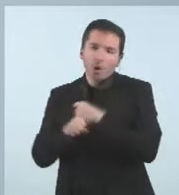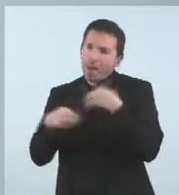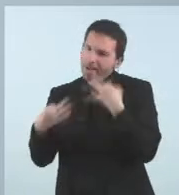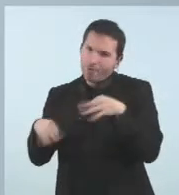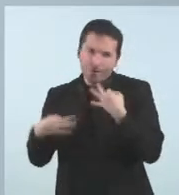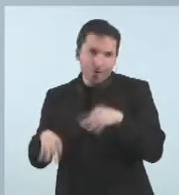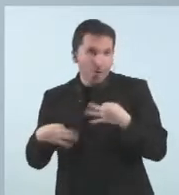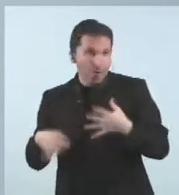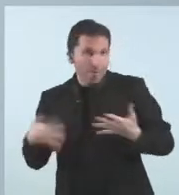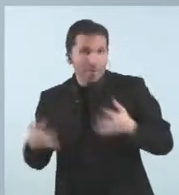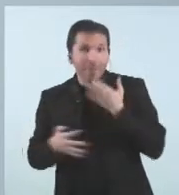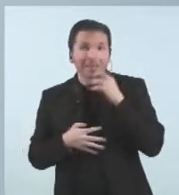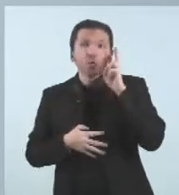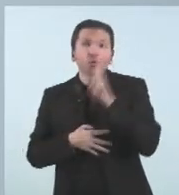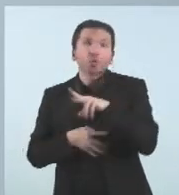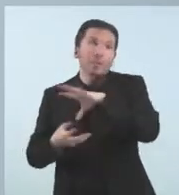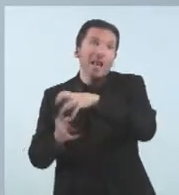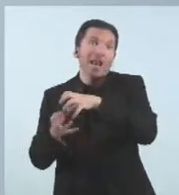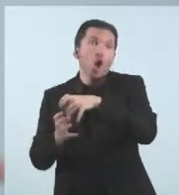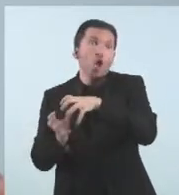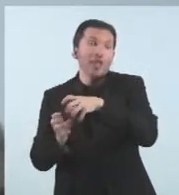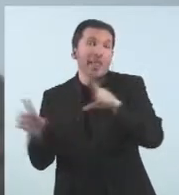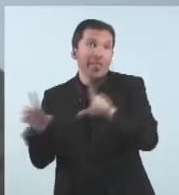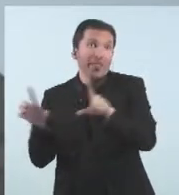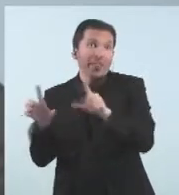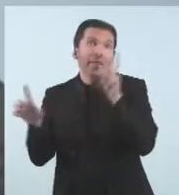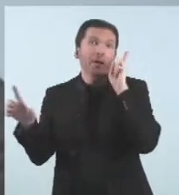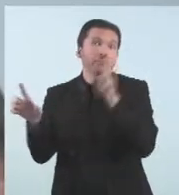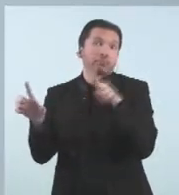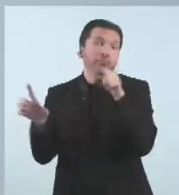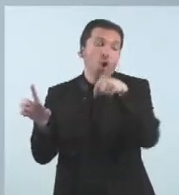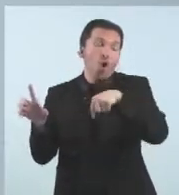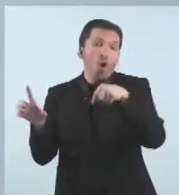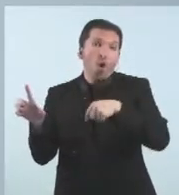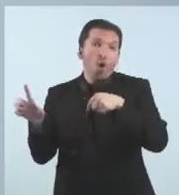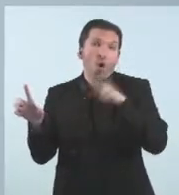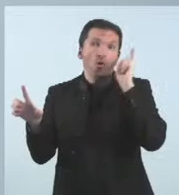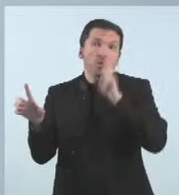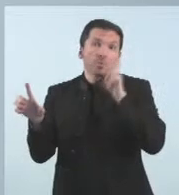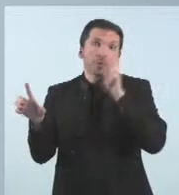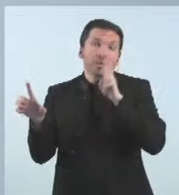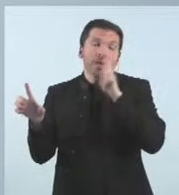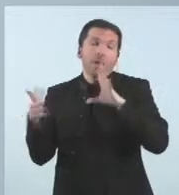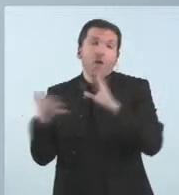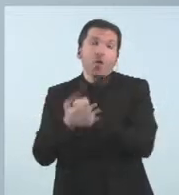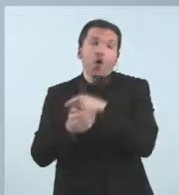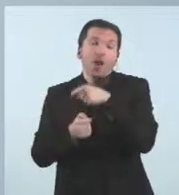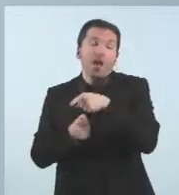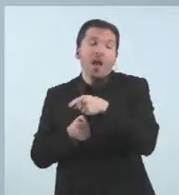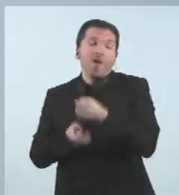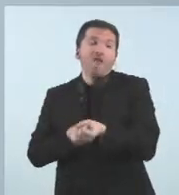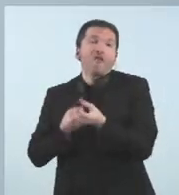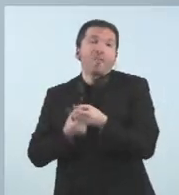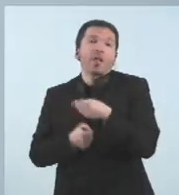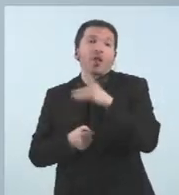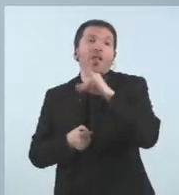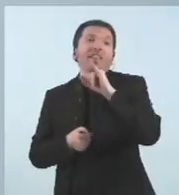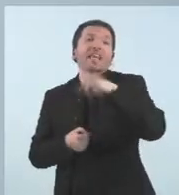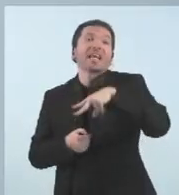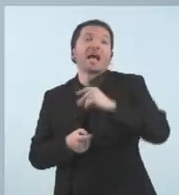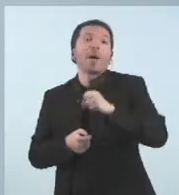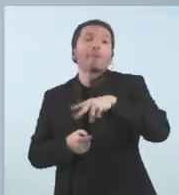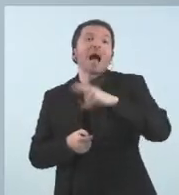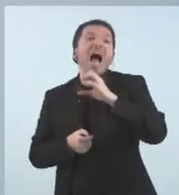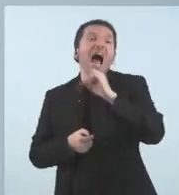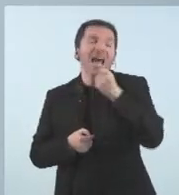passant si vostès veuen les notícies de tot l'entorn avui mirava tota la informació derivada de Dinamarca que l'han presentada en una reunió d